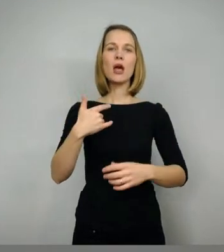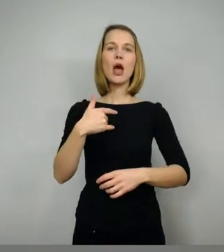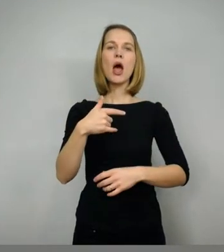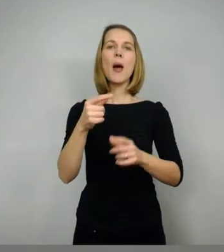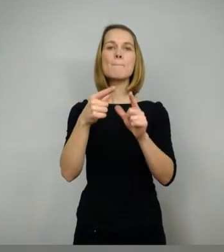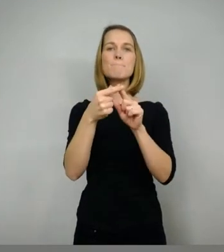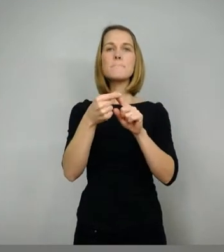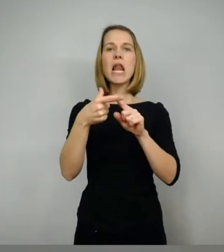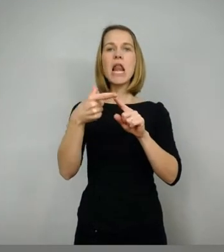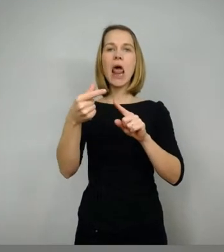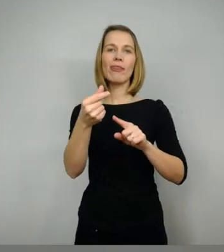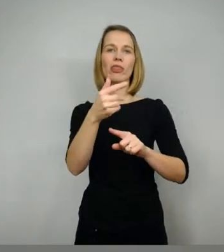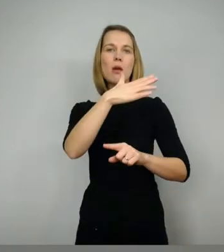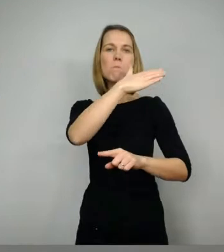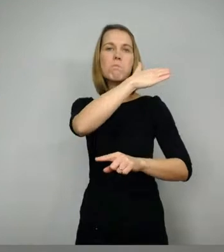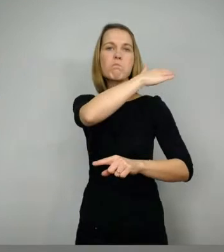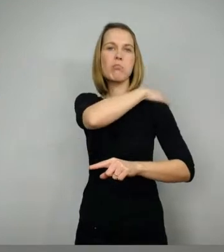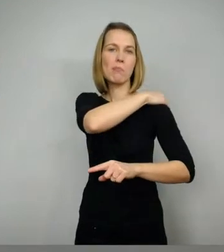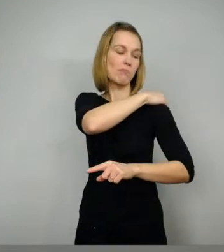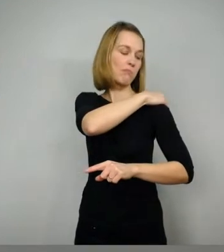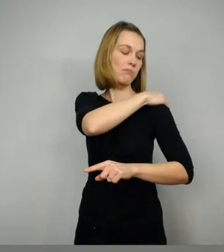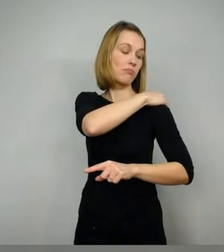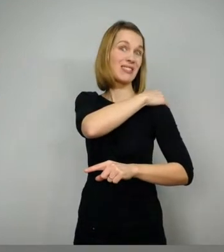Stelle, an der er verwundbar ist.